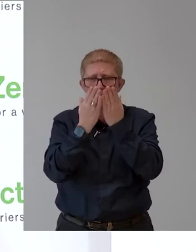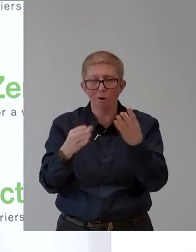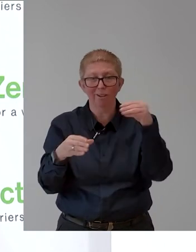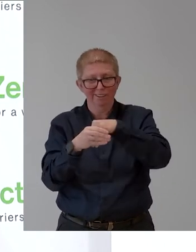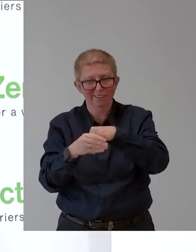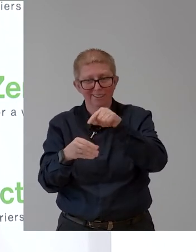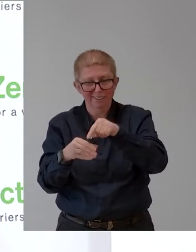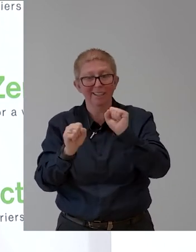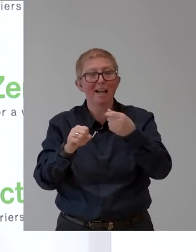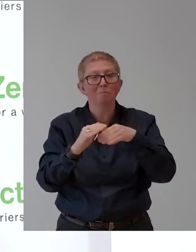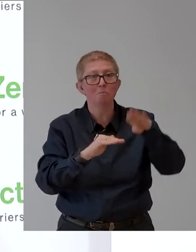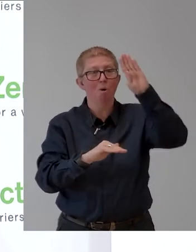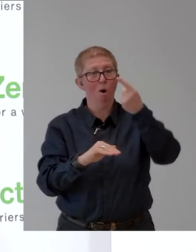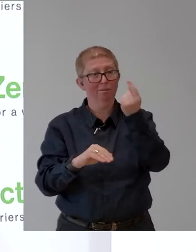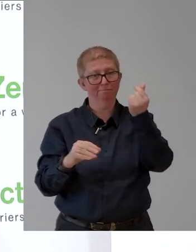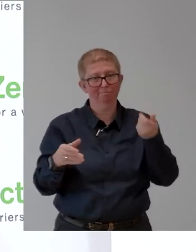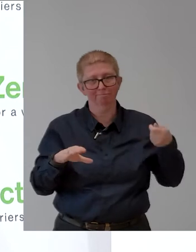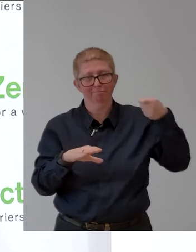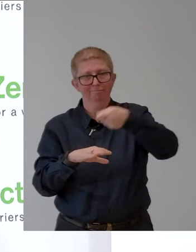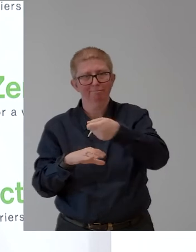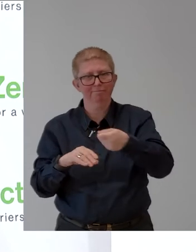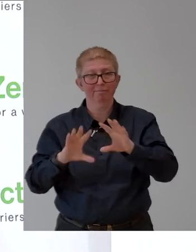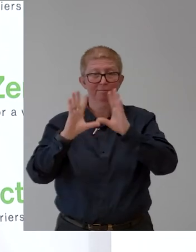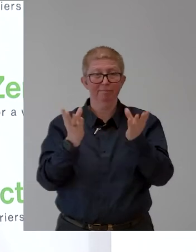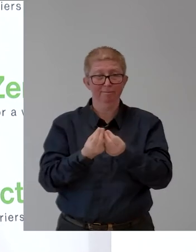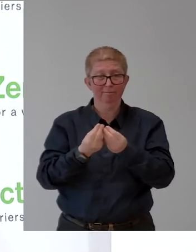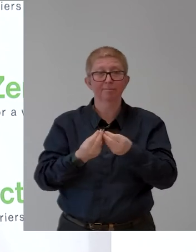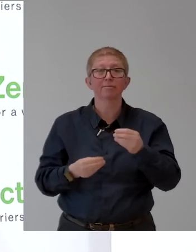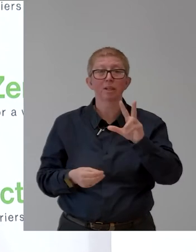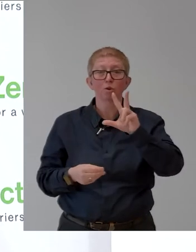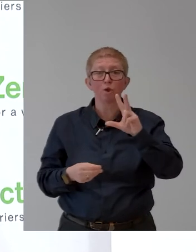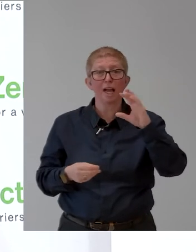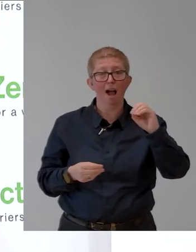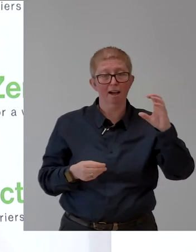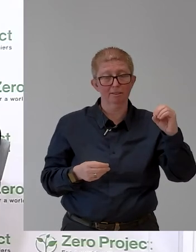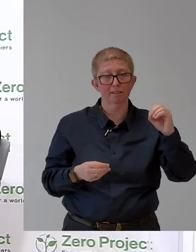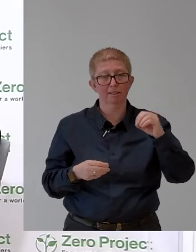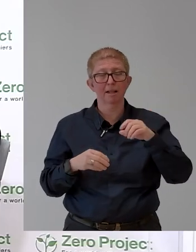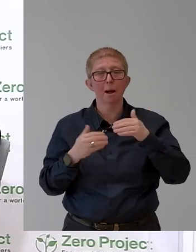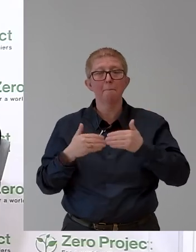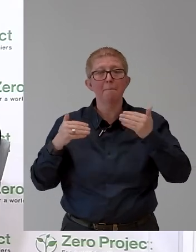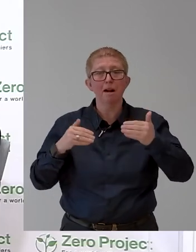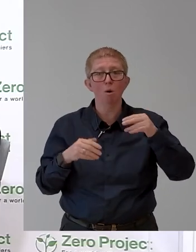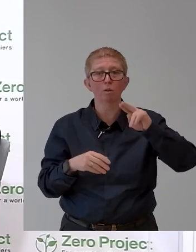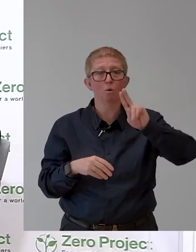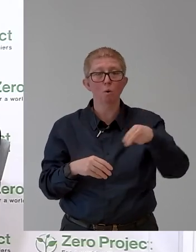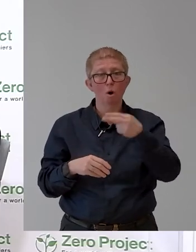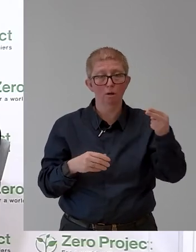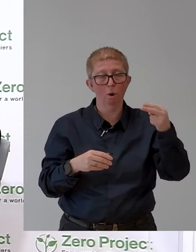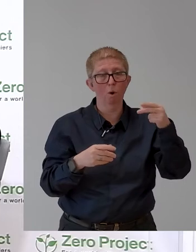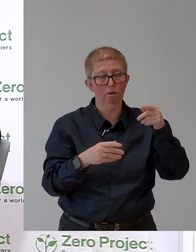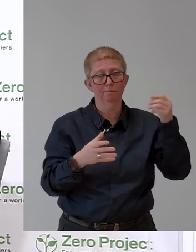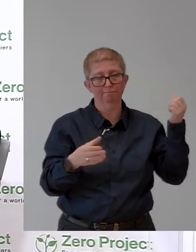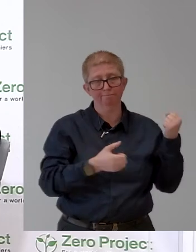heuer aus, so viel wie noch nie für Menschen mit Behinderung, ein Plus von 11 Prozent. Das ist möglich. Wenn wir in die Wirtschaft hineinhören und